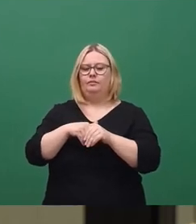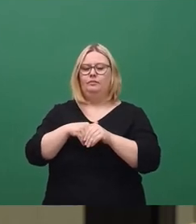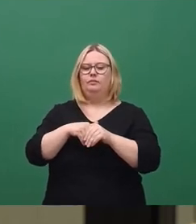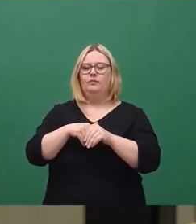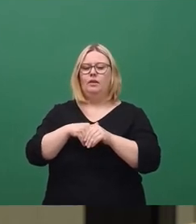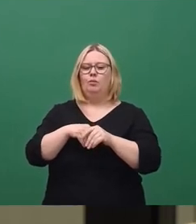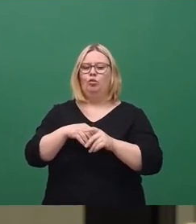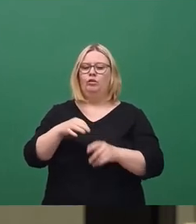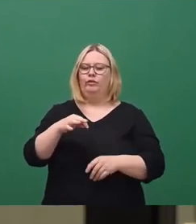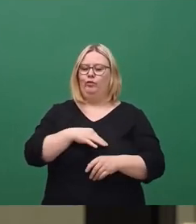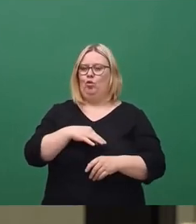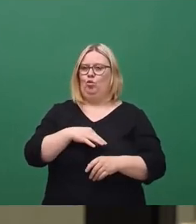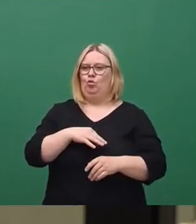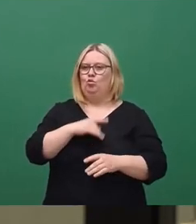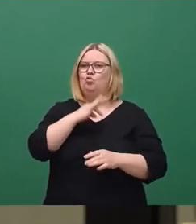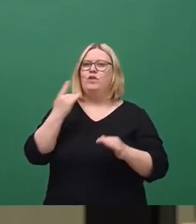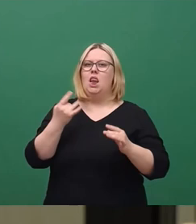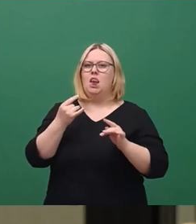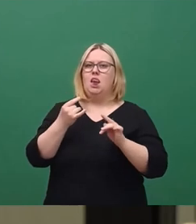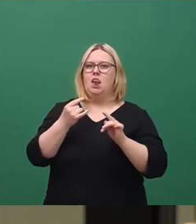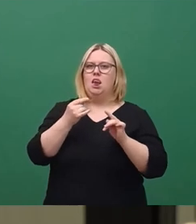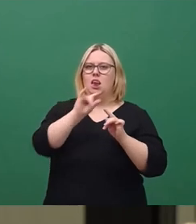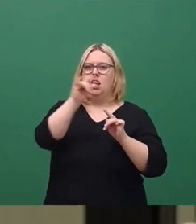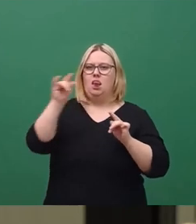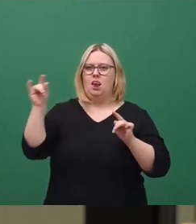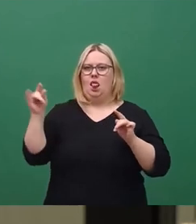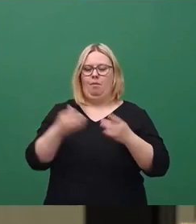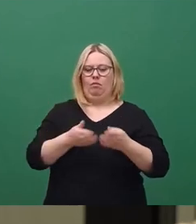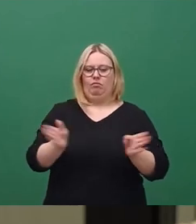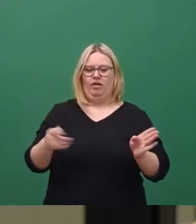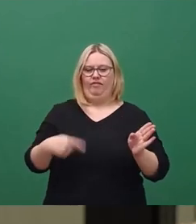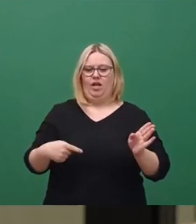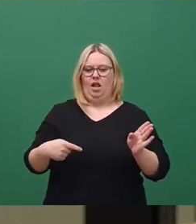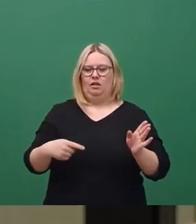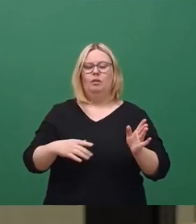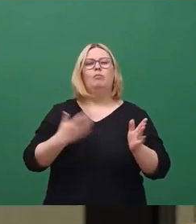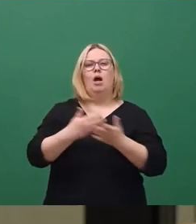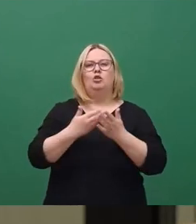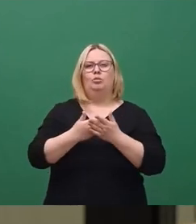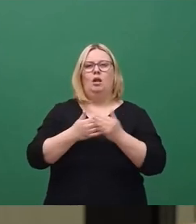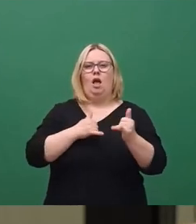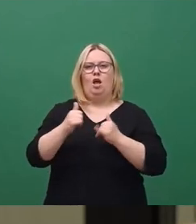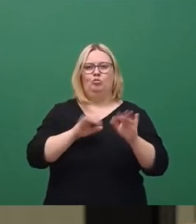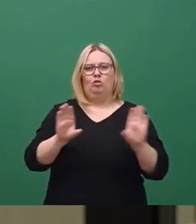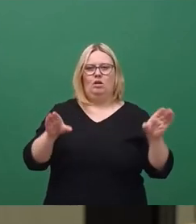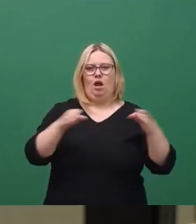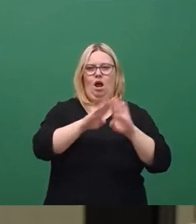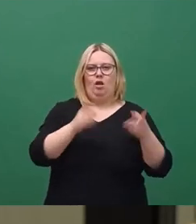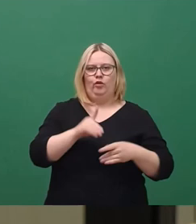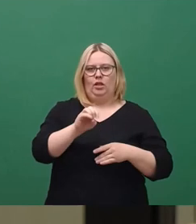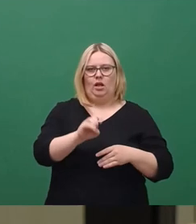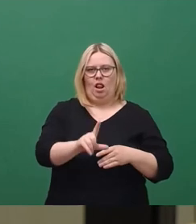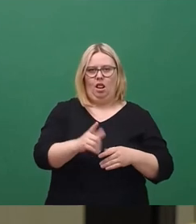einfach zu viel Spitze und zu wenig Breite. Ich mache es an einem Beispiel fest. Eissporthalle soll ertüchtigt werden für die DEL. Wir haben